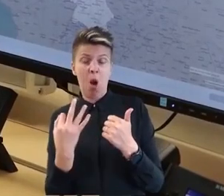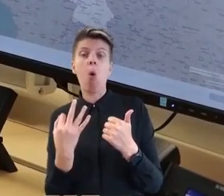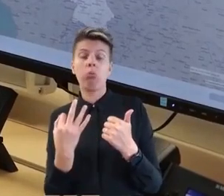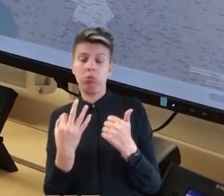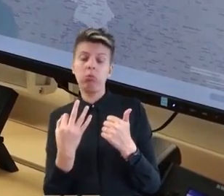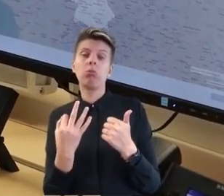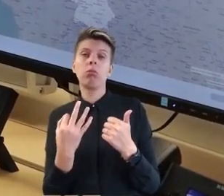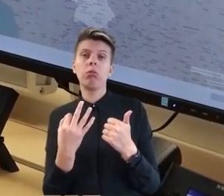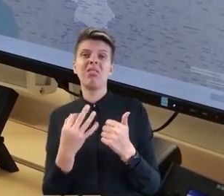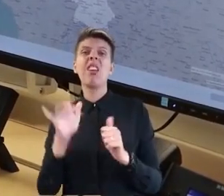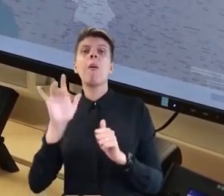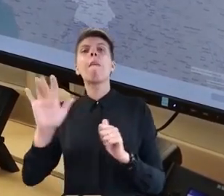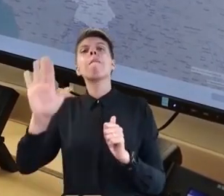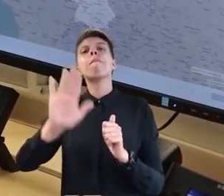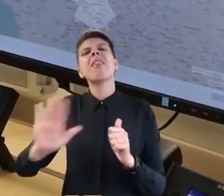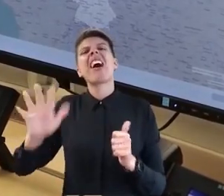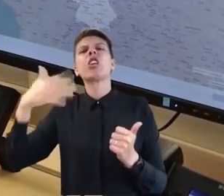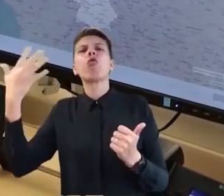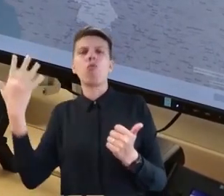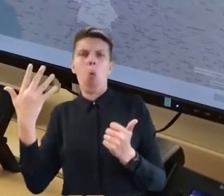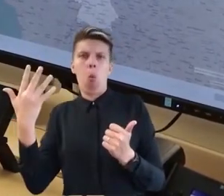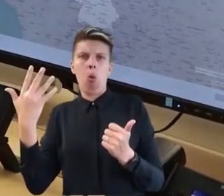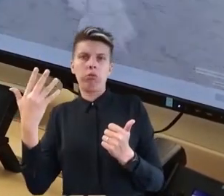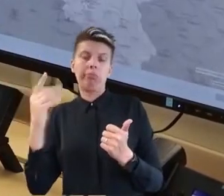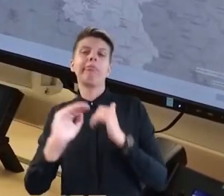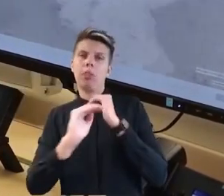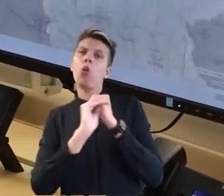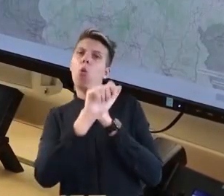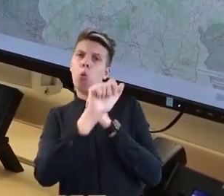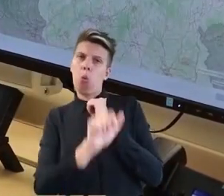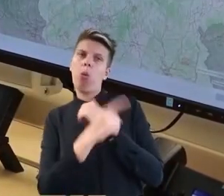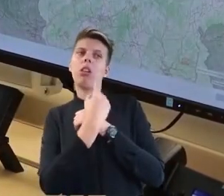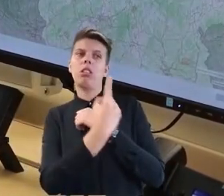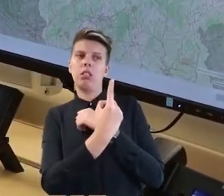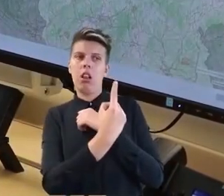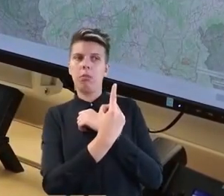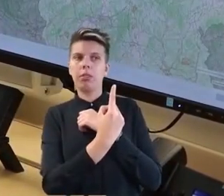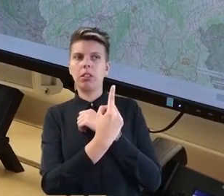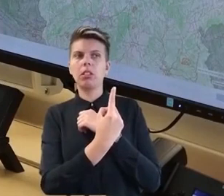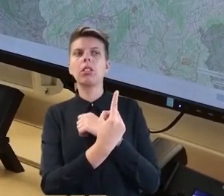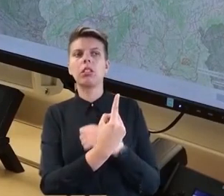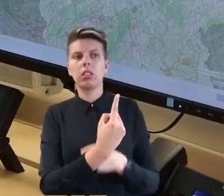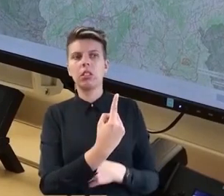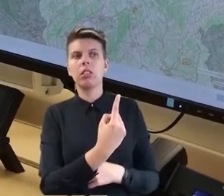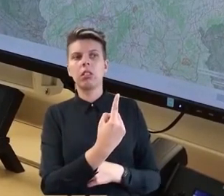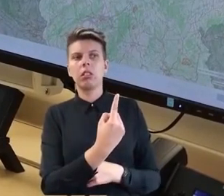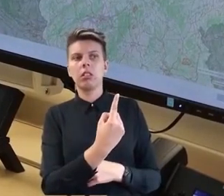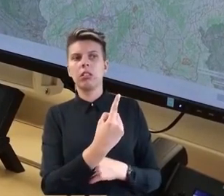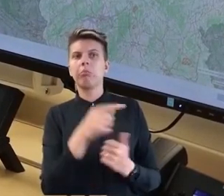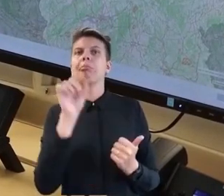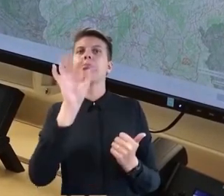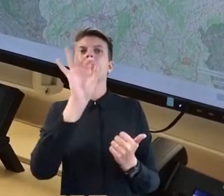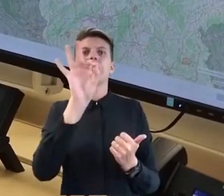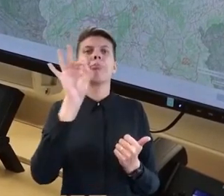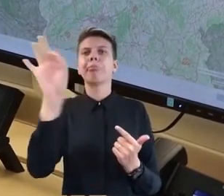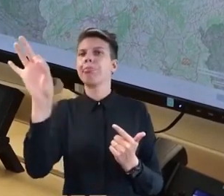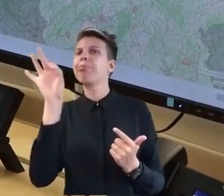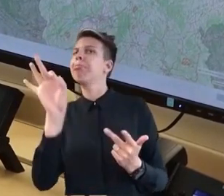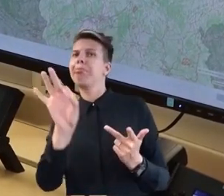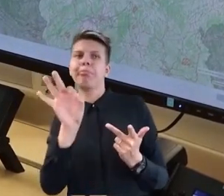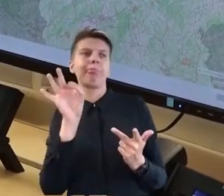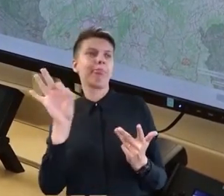Bereich, der betroffen ist. Den wählt der Kollege jetzt mal mit unterschiedlichem Werkzeug aus. In dem Fall, denke ich,